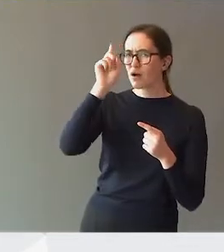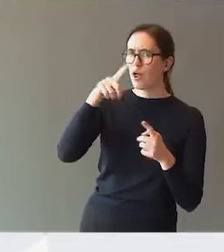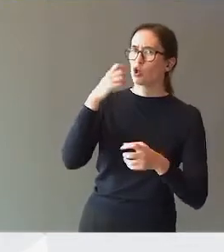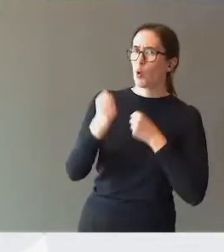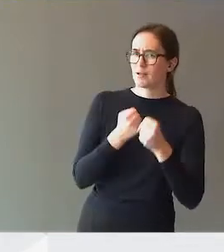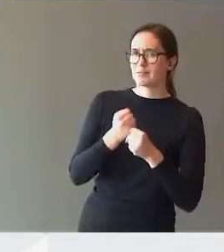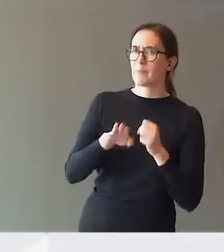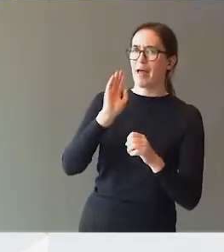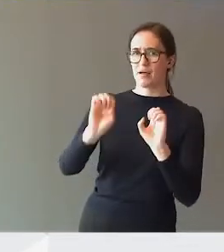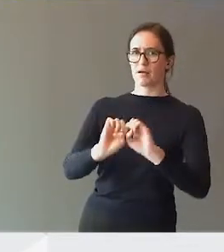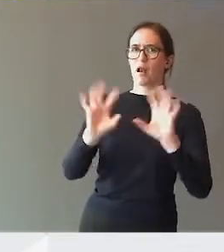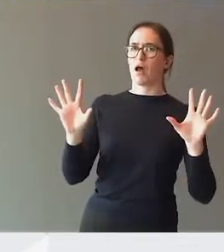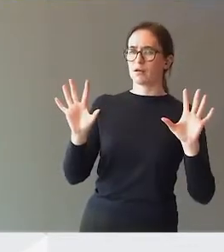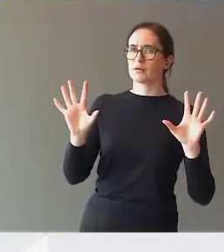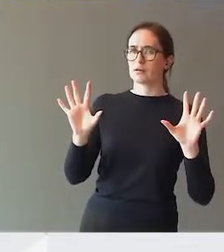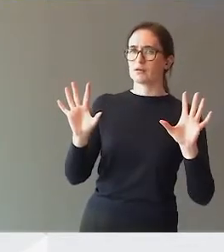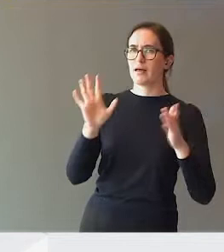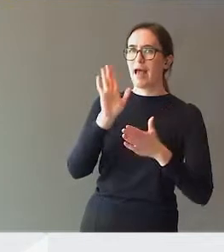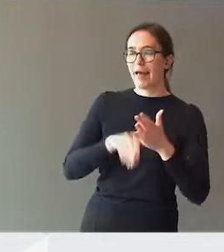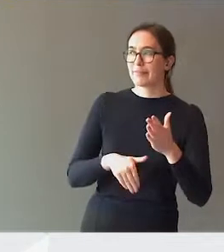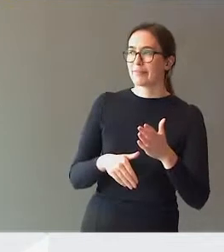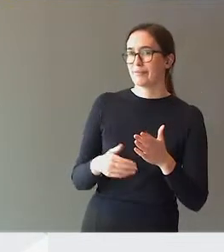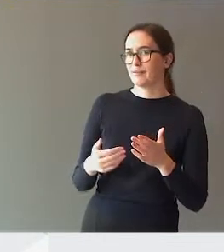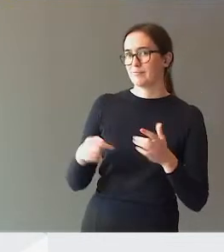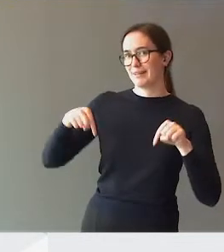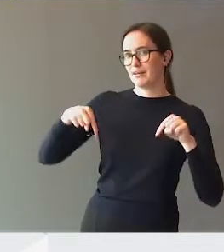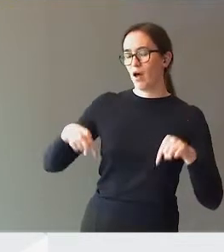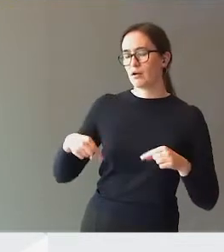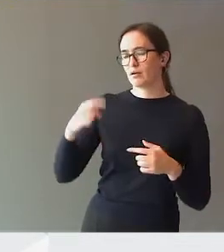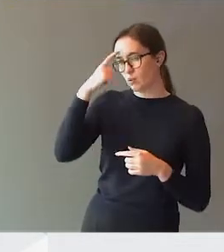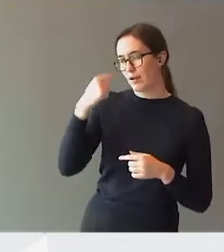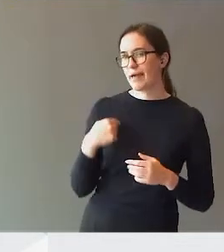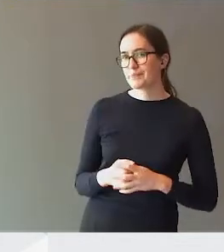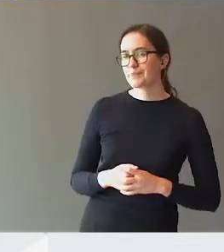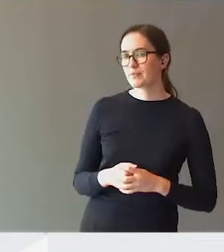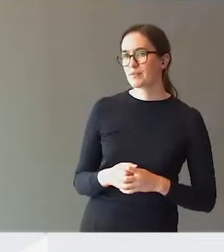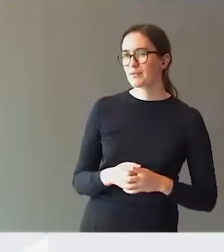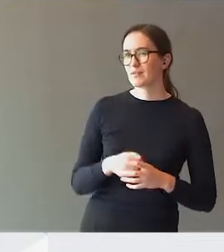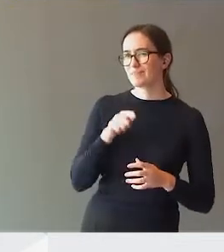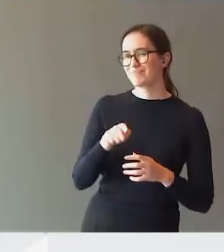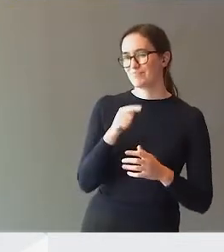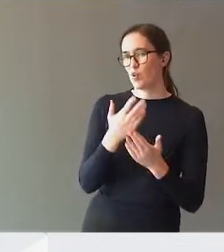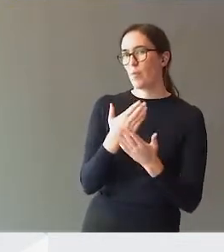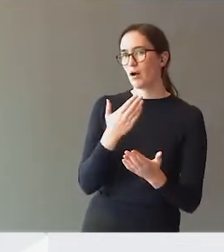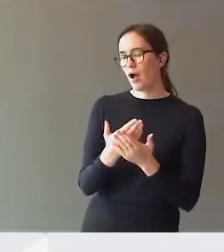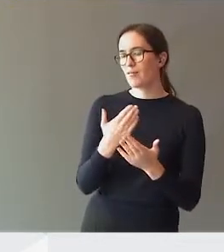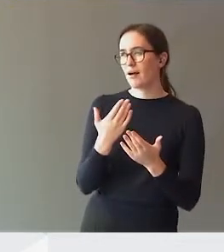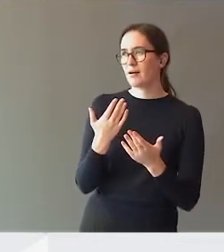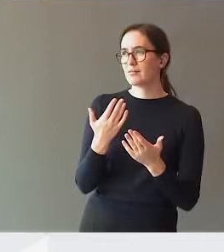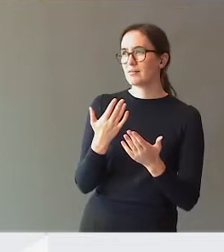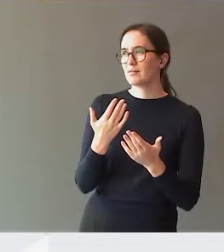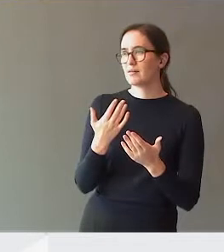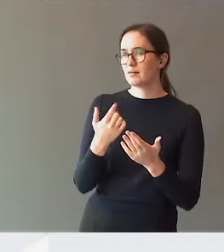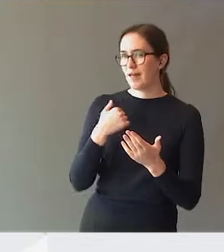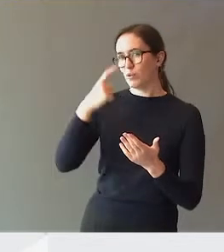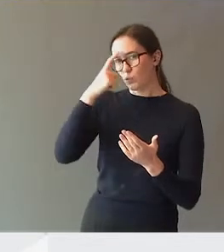betydelig klarere enn det sånn som det fungerer i dag. Så her tror jeg også det er en oppgave i forhold til å